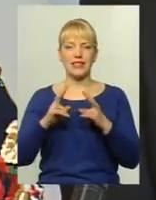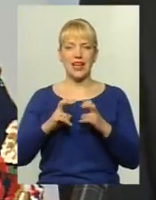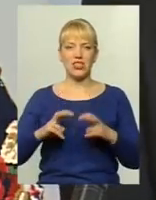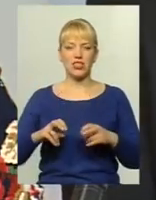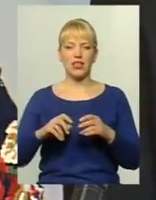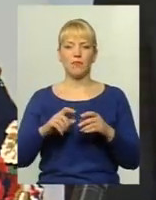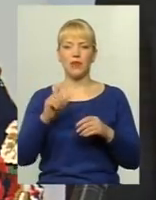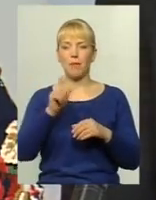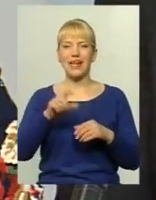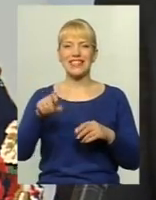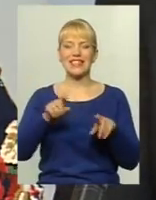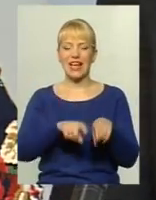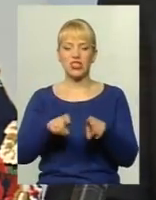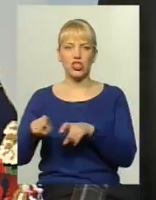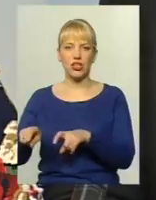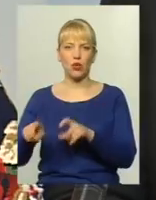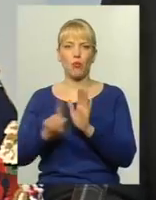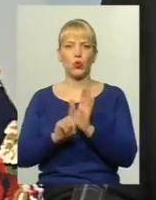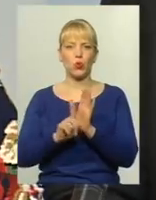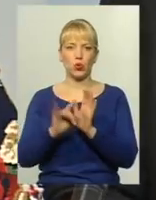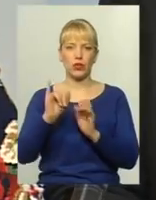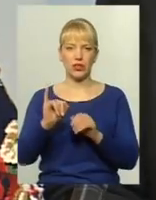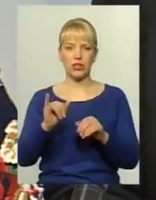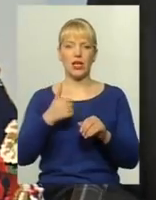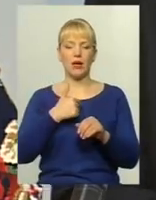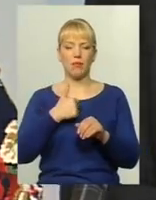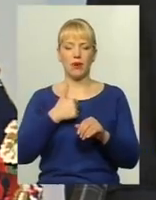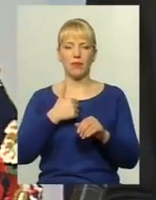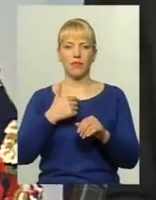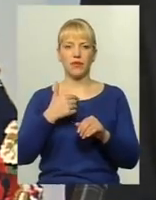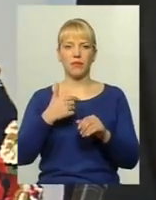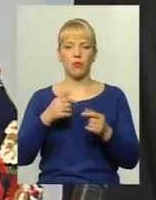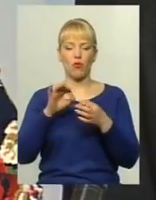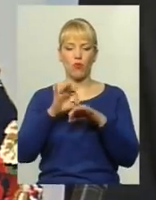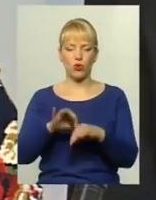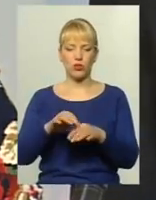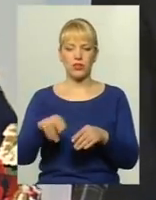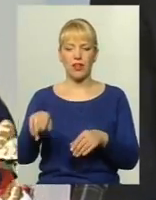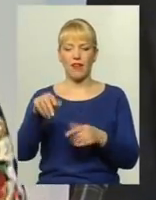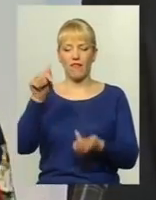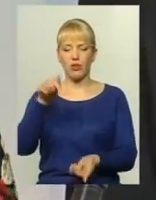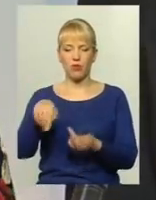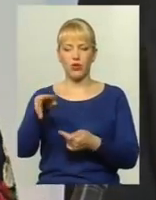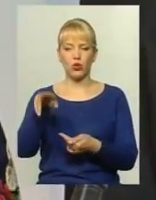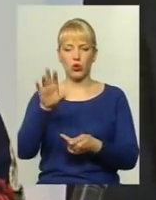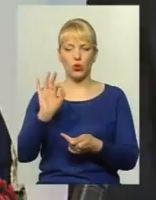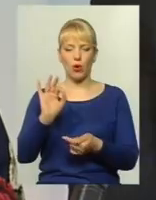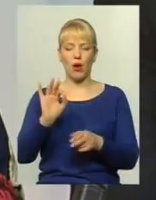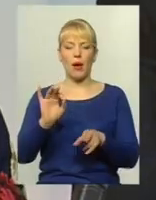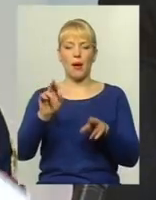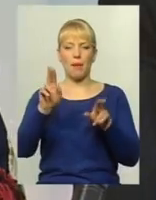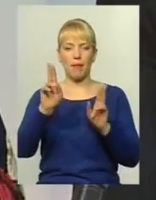Обстеження пасажиропотоку проводилося відповідно до правил порядку проведення, анкетування. На